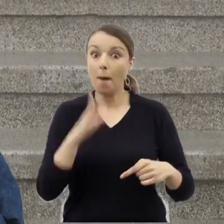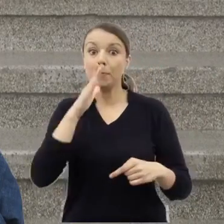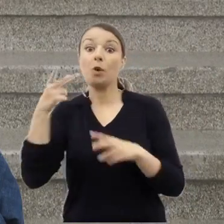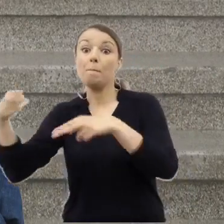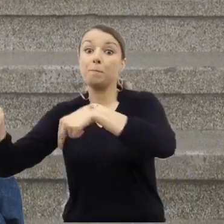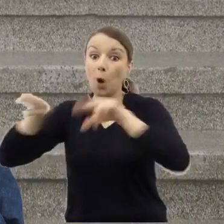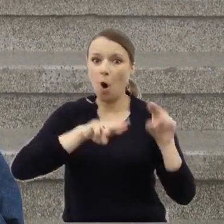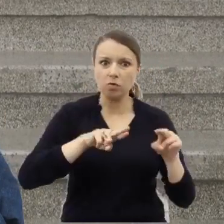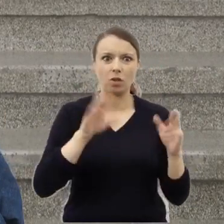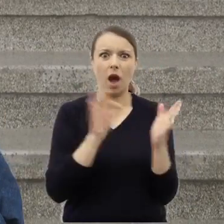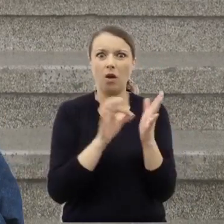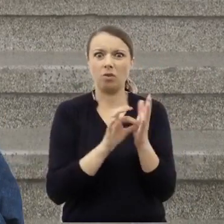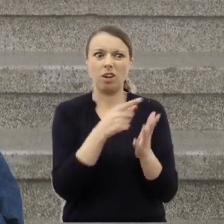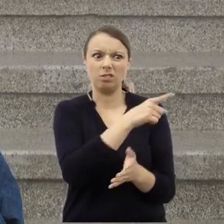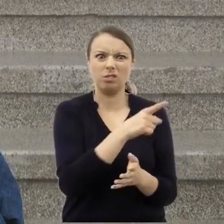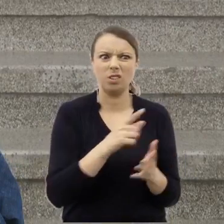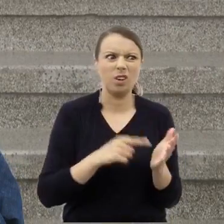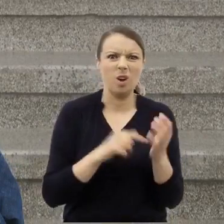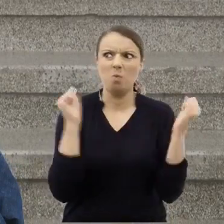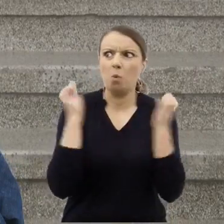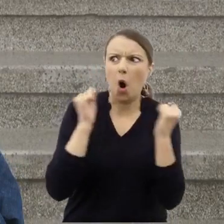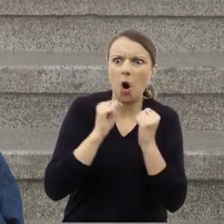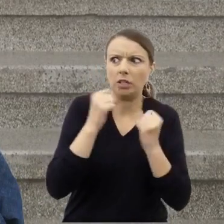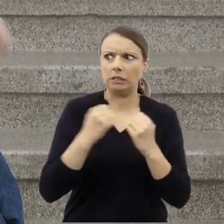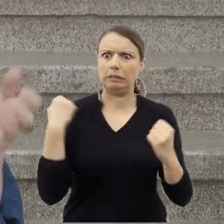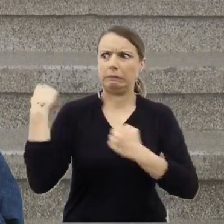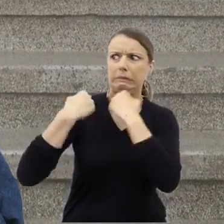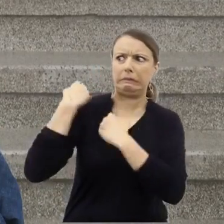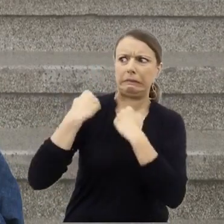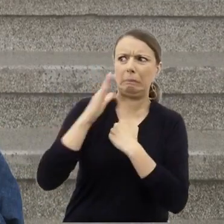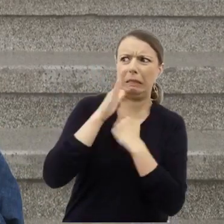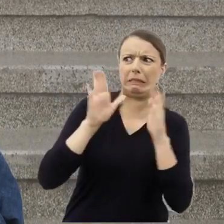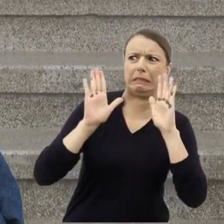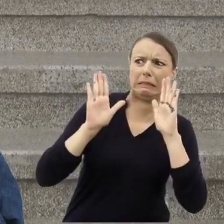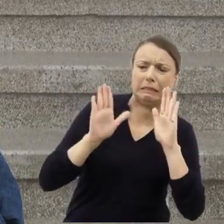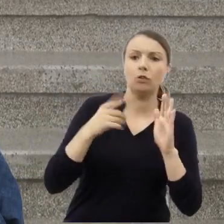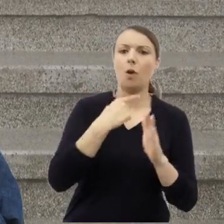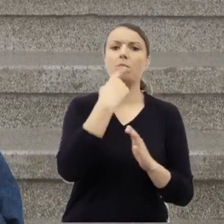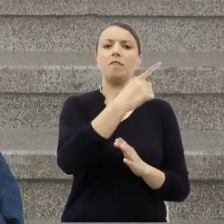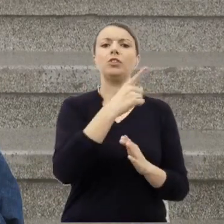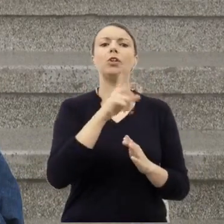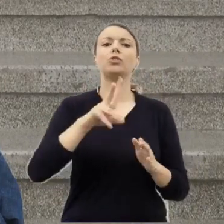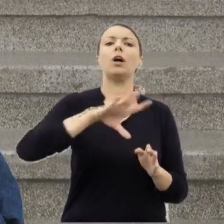lania, powiedział, że porwali go Żydzi. To oczywiście spowodowało sensację